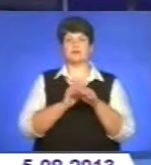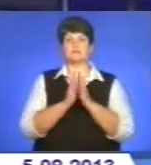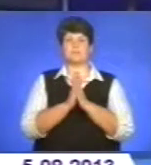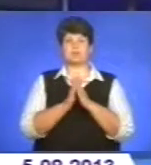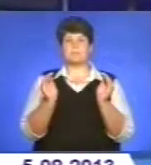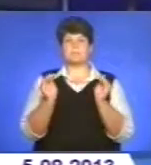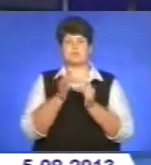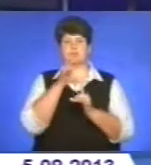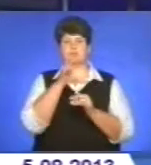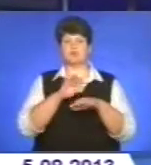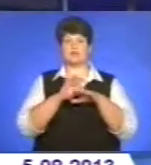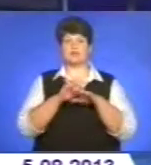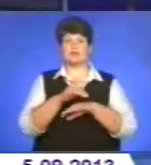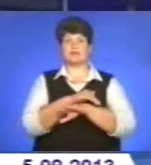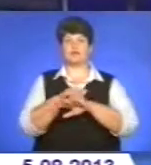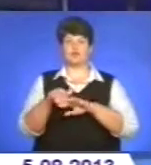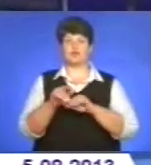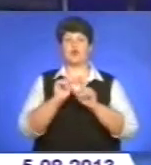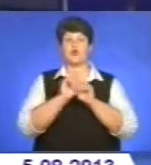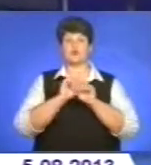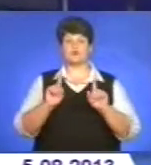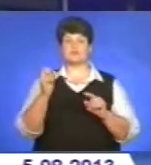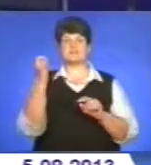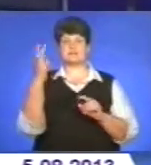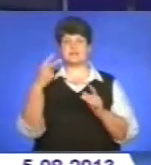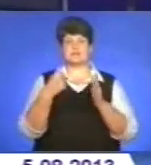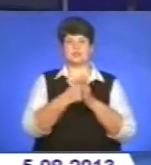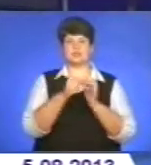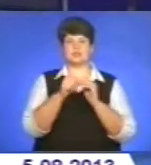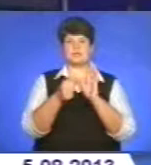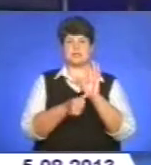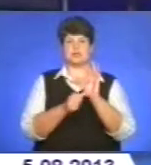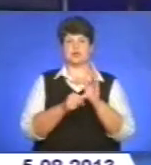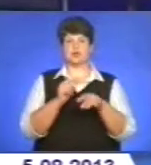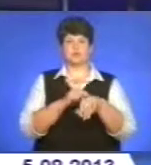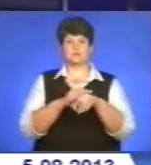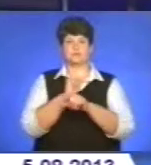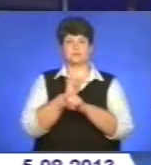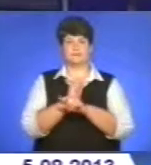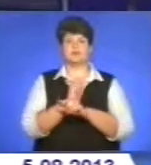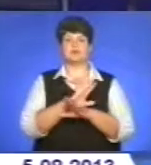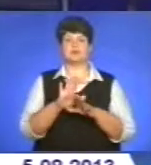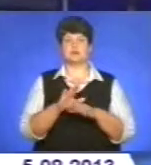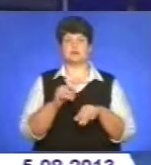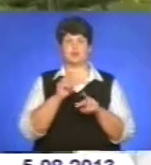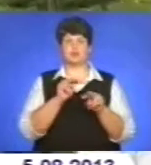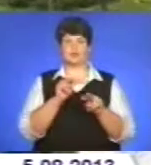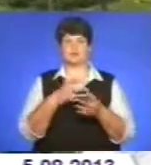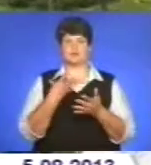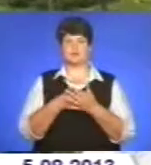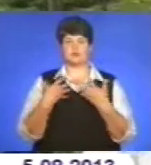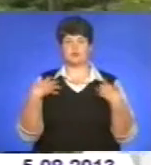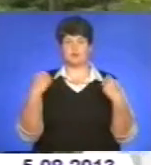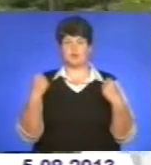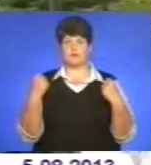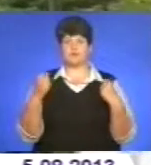часу проводити на вулиці, особливо в час 12 до 16 години, слідкувати за своїм самопочуттям. В таку